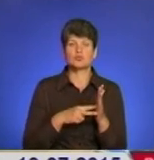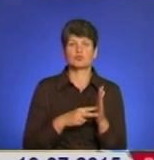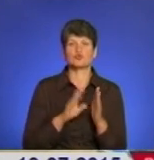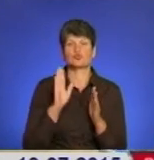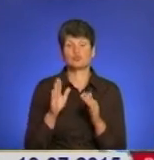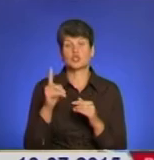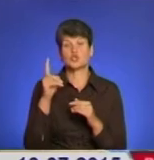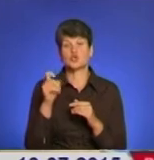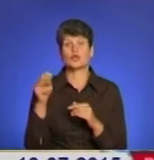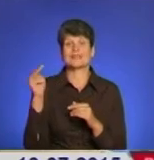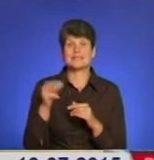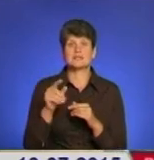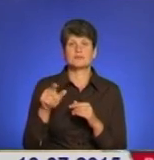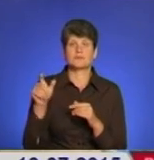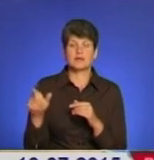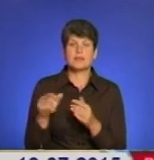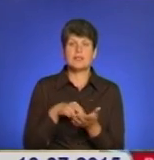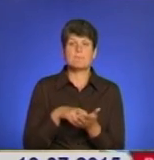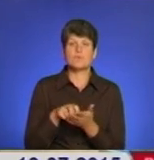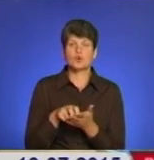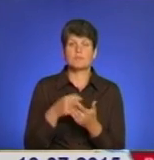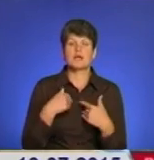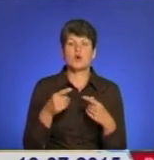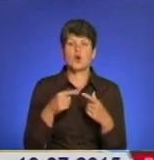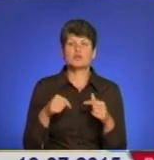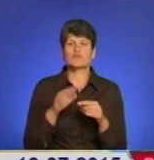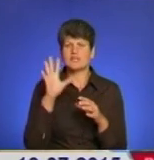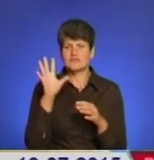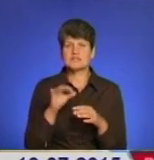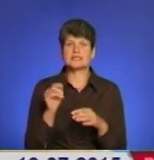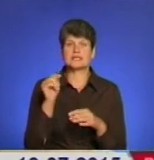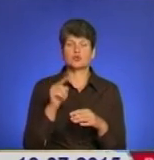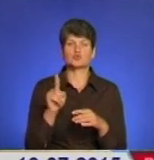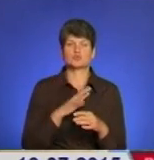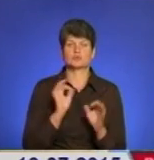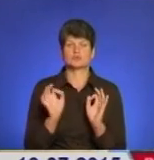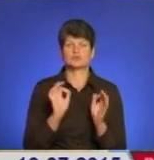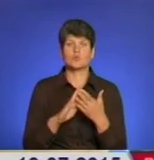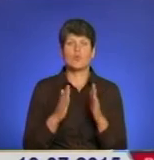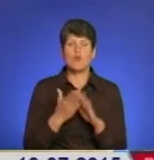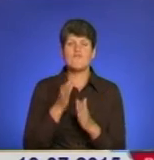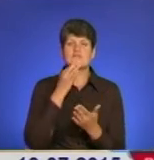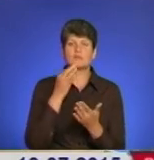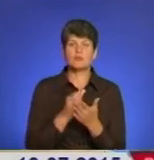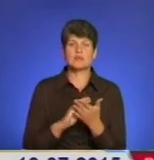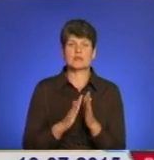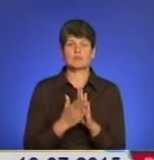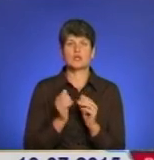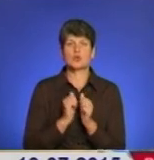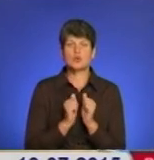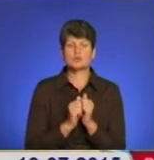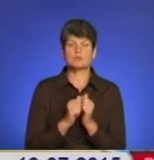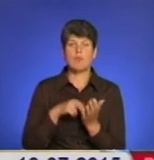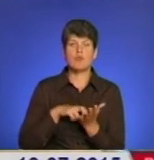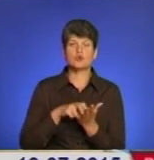тисяч парчан в зарваниці на прощі, ми організували все для того, щоб були належні умови, відповідальні умови, і кожен парчанин